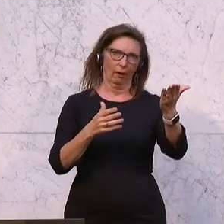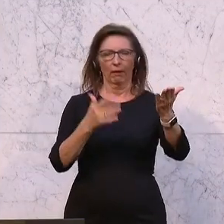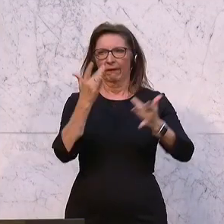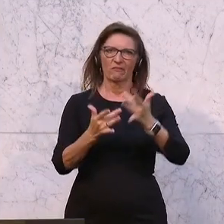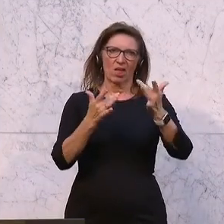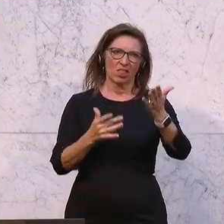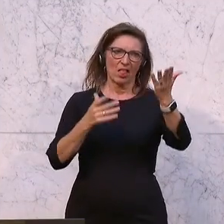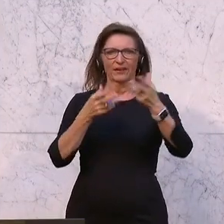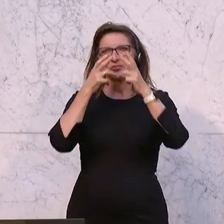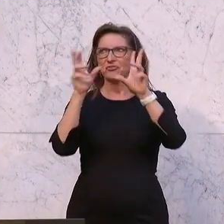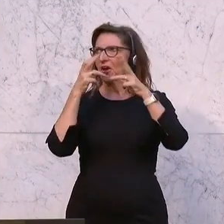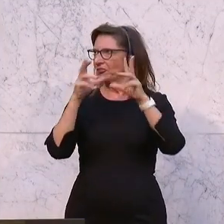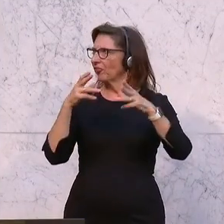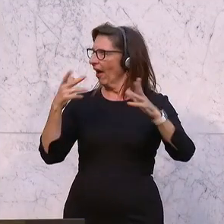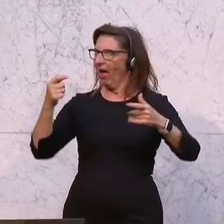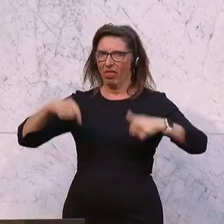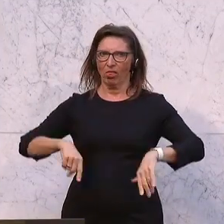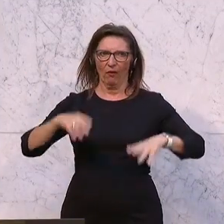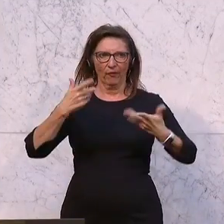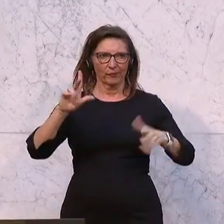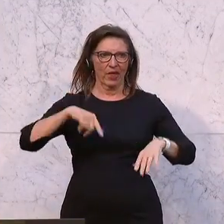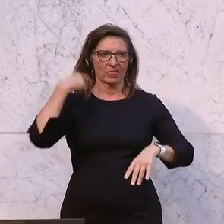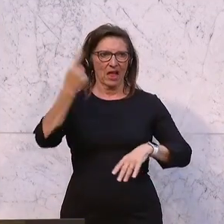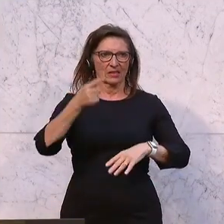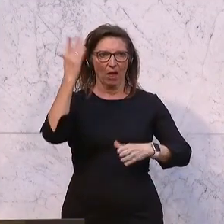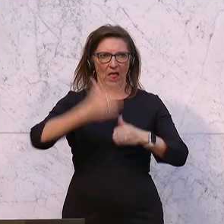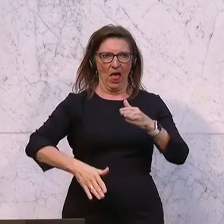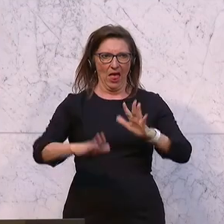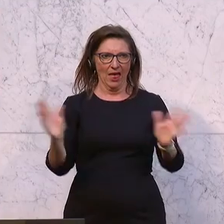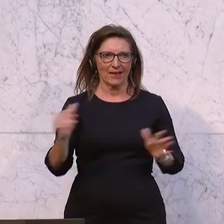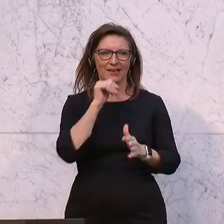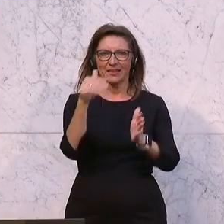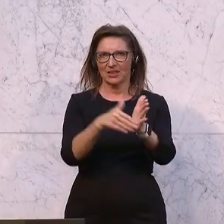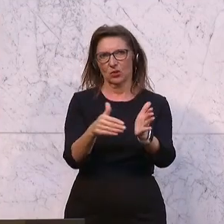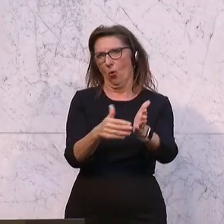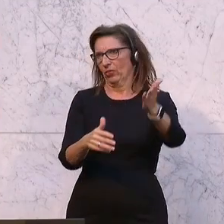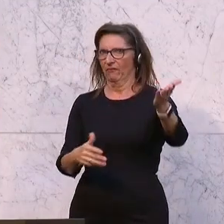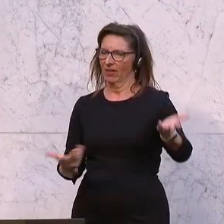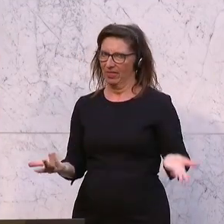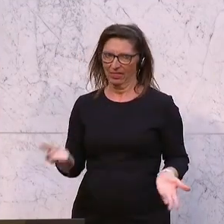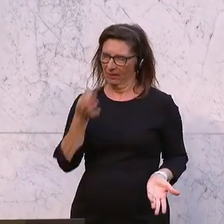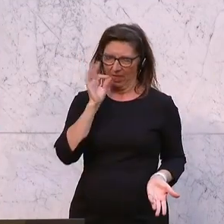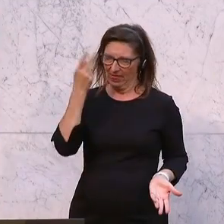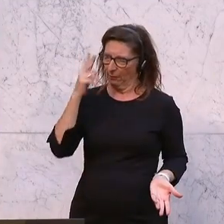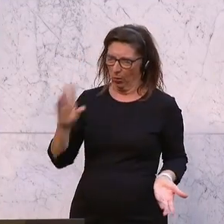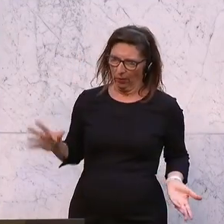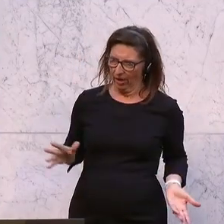vielleicht nimmt das Geschrei auch da einmal in der nächsten Legislaturperiode, weil es auch nicht notwendig ist. Meine Damen und Herren.